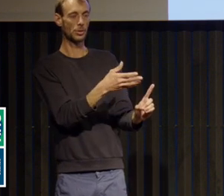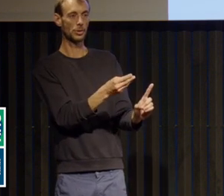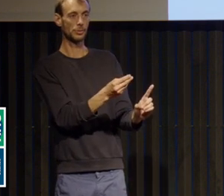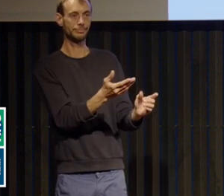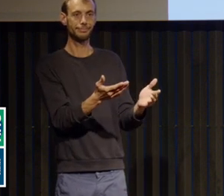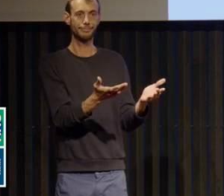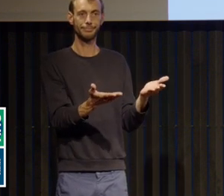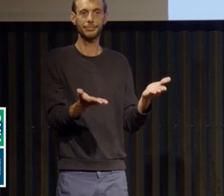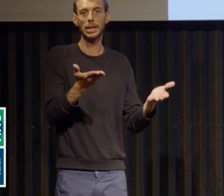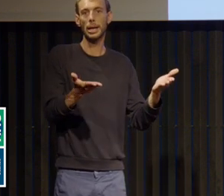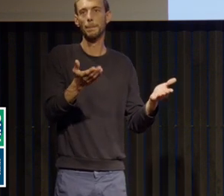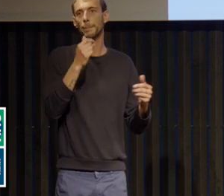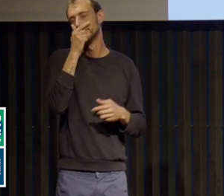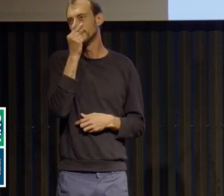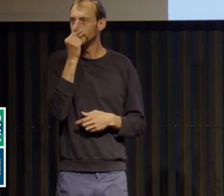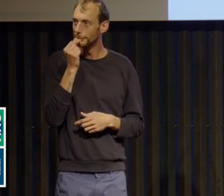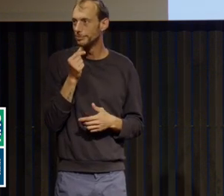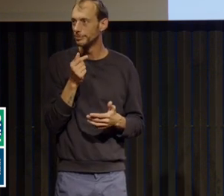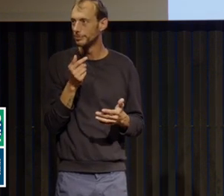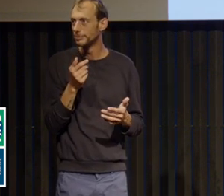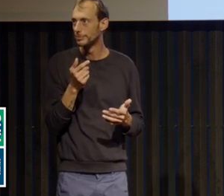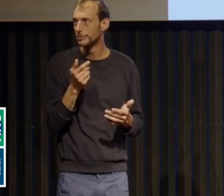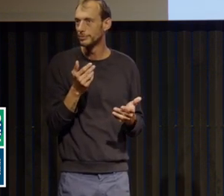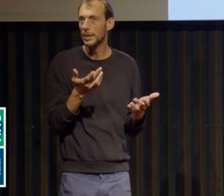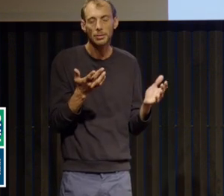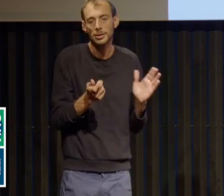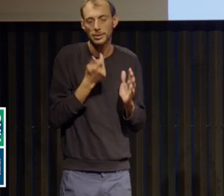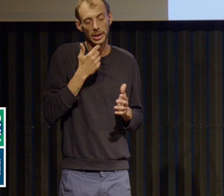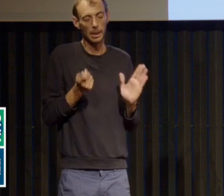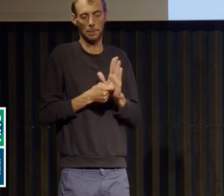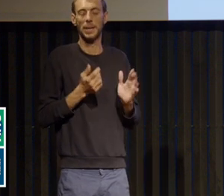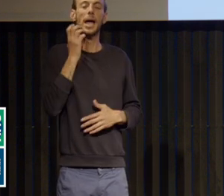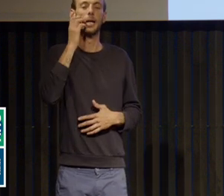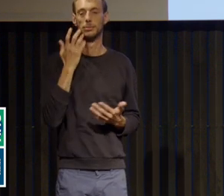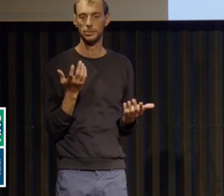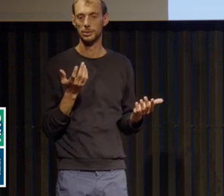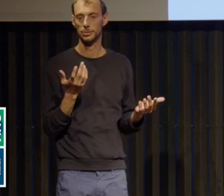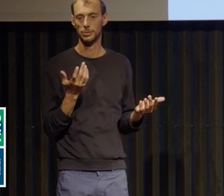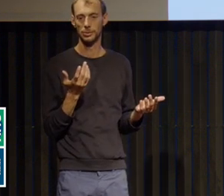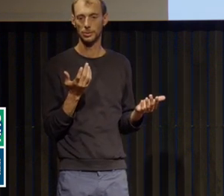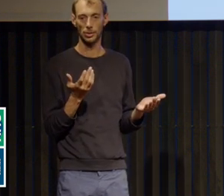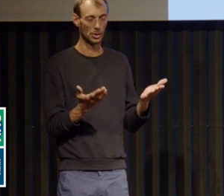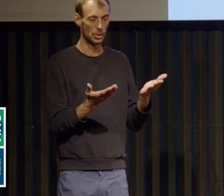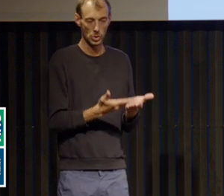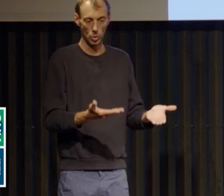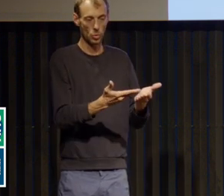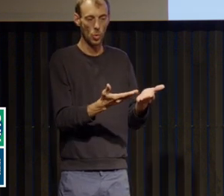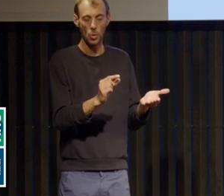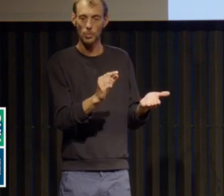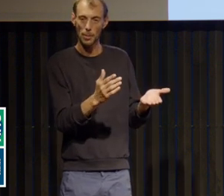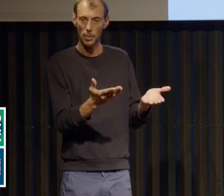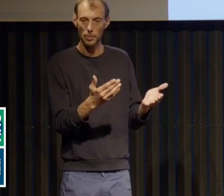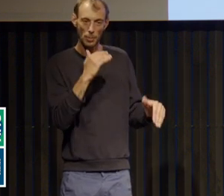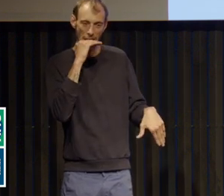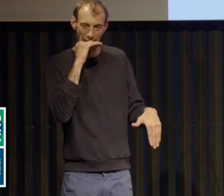un peu, quand finalement, l'adolescence vient déstabiliser une situation peut-être un petit peu